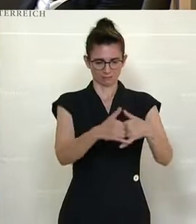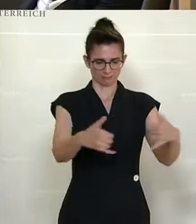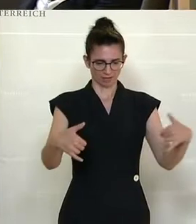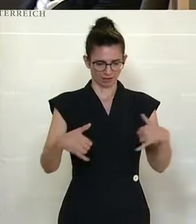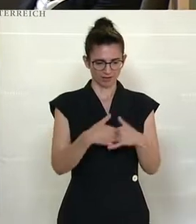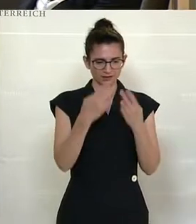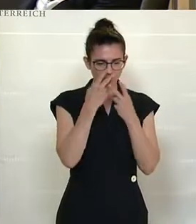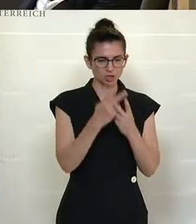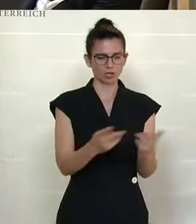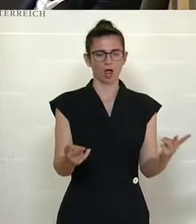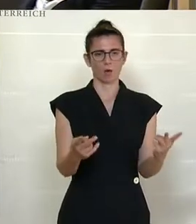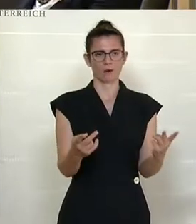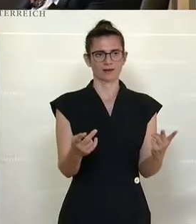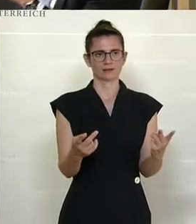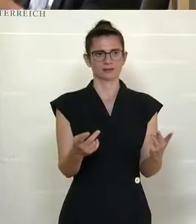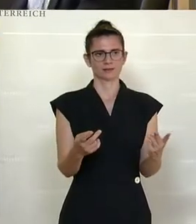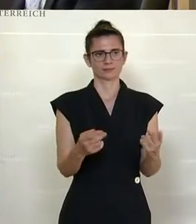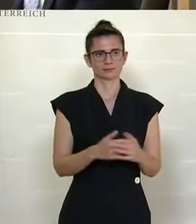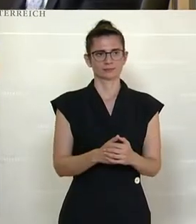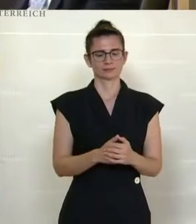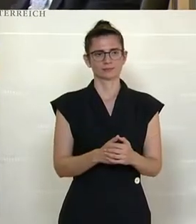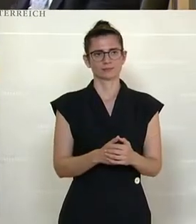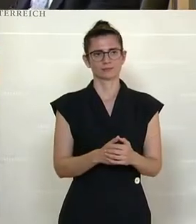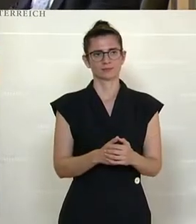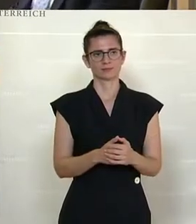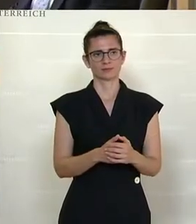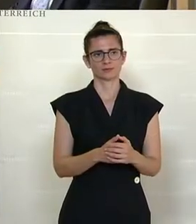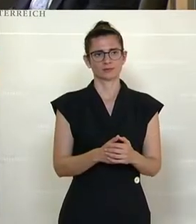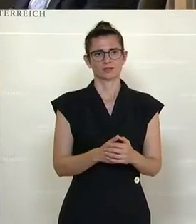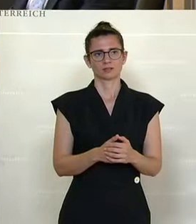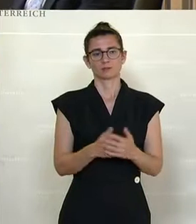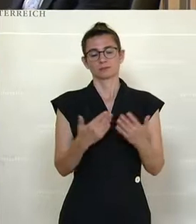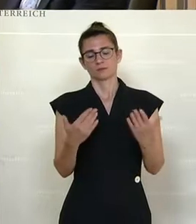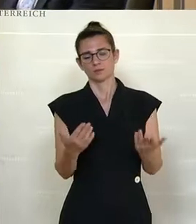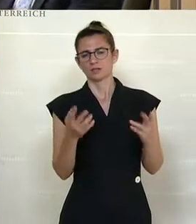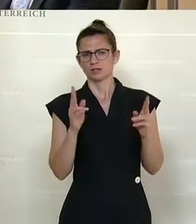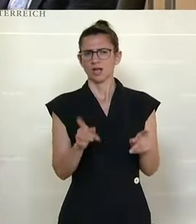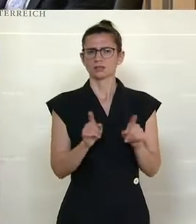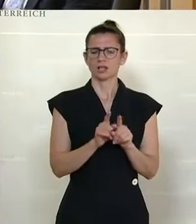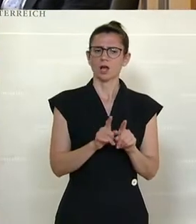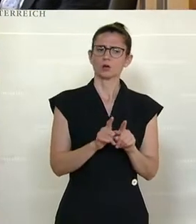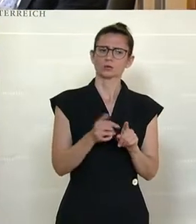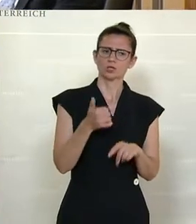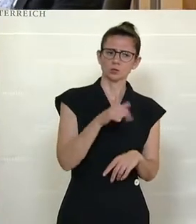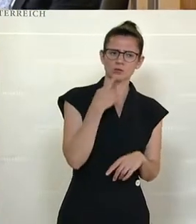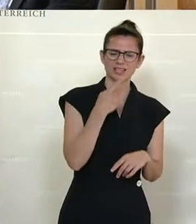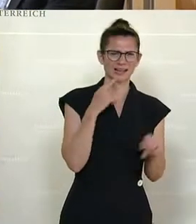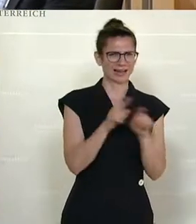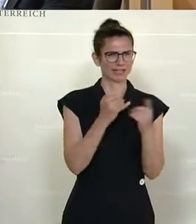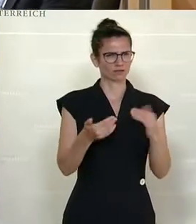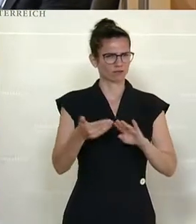das da vor uns liegt, so kann ich durchaus auch im Sinne der Vorredner einräumen, dass tatsächlich